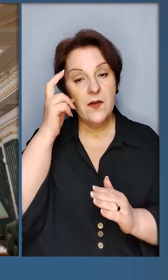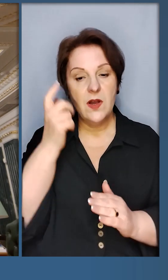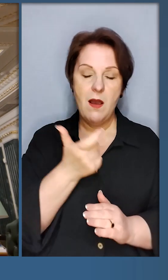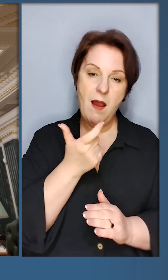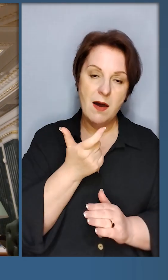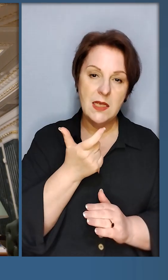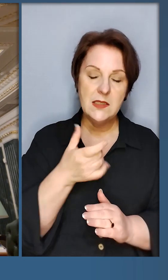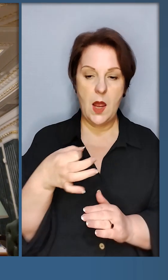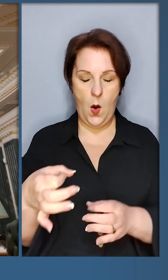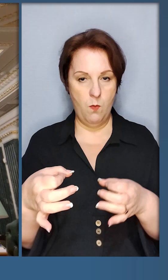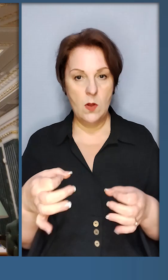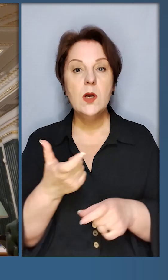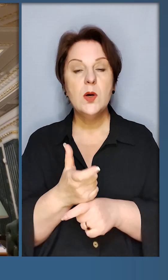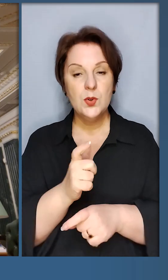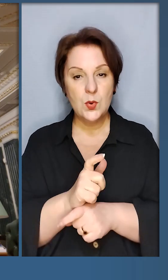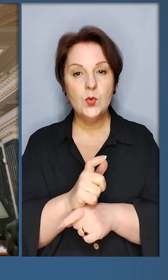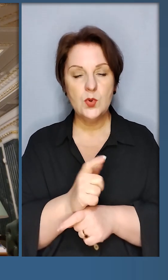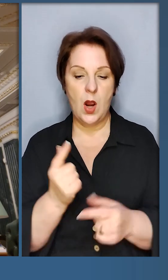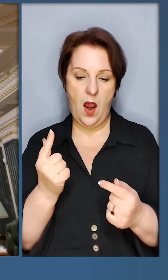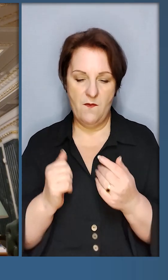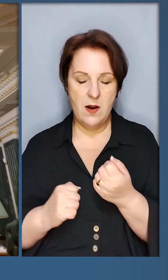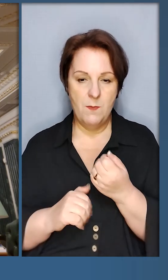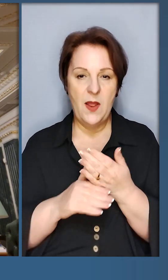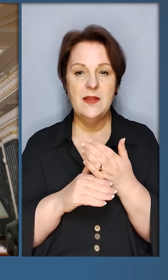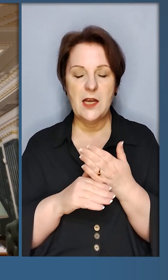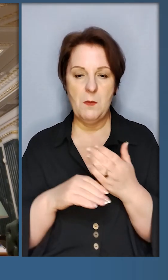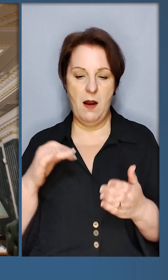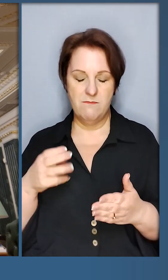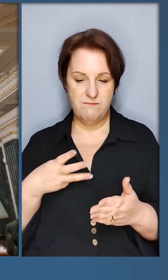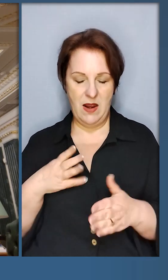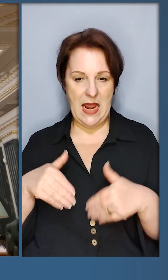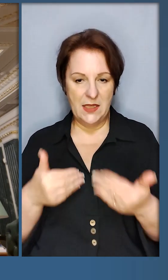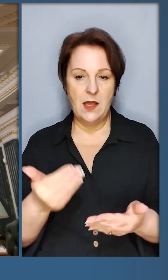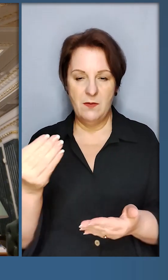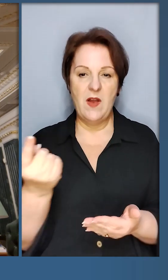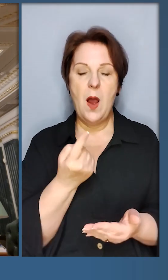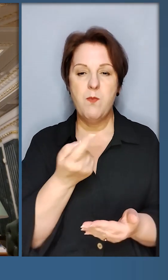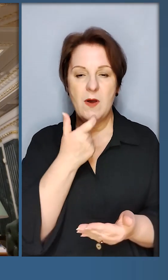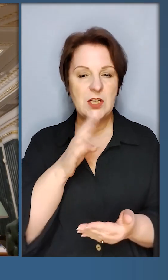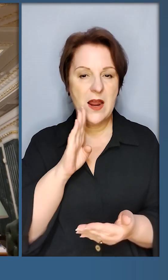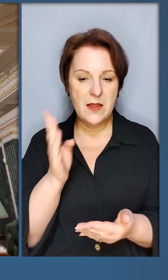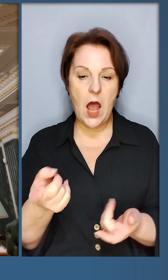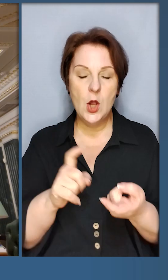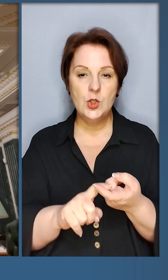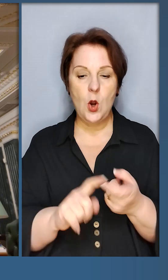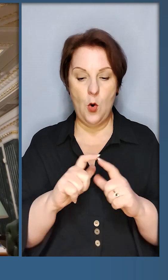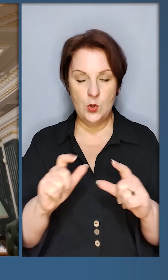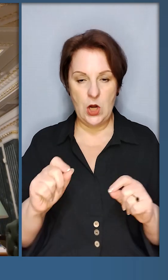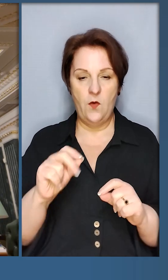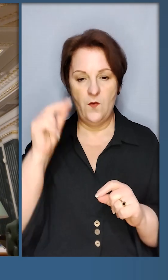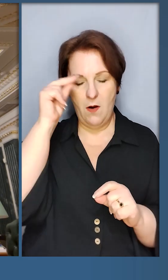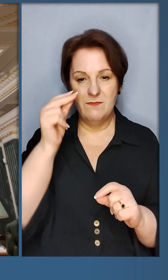садочки Київської і Харківської областей. Це дуже вагома підтримка ініціативи першої леді щодо шкільного